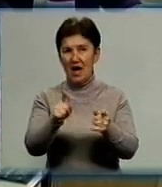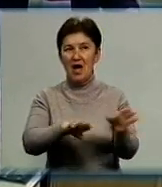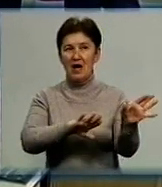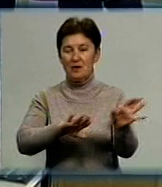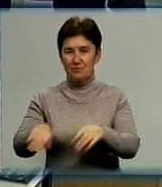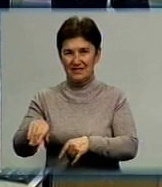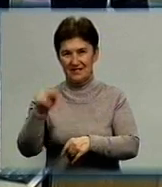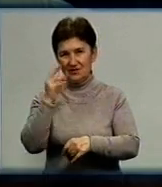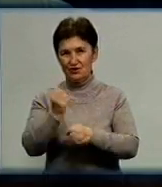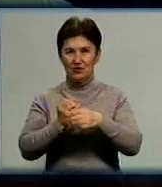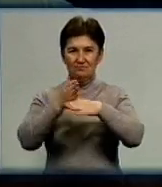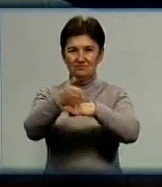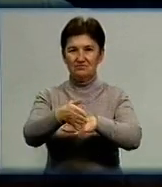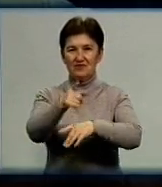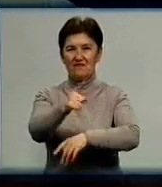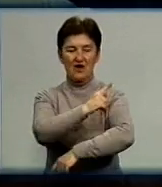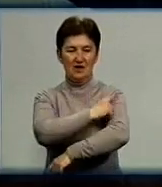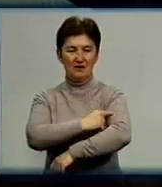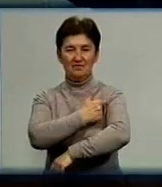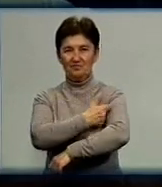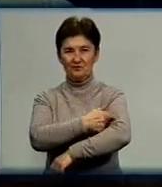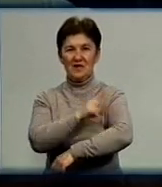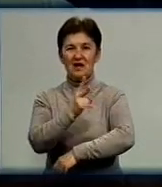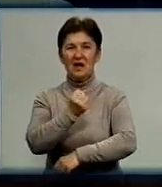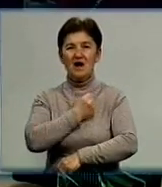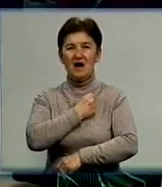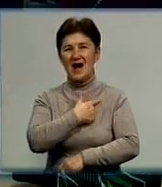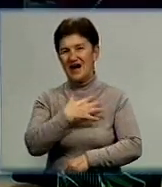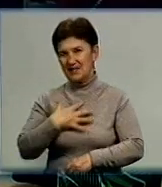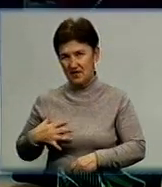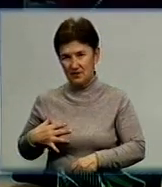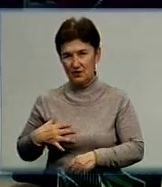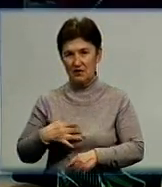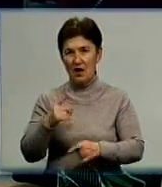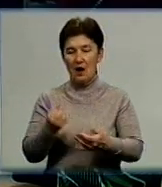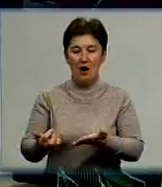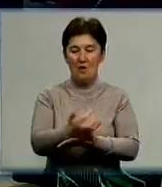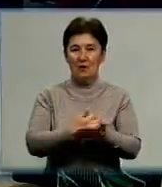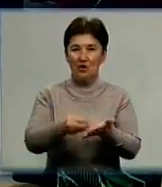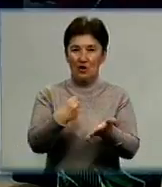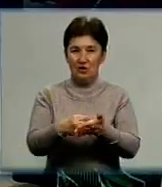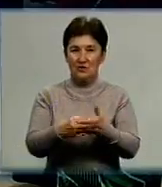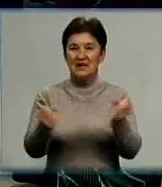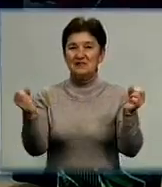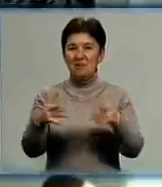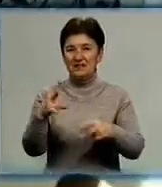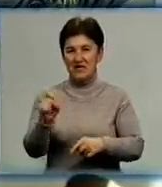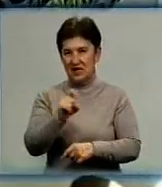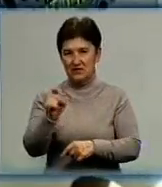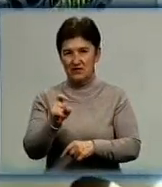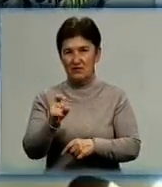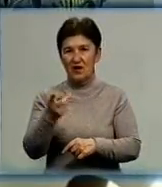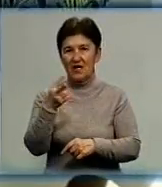провідала військових, що лікуються в обласному шпиталі. Авторка стала ініціатором кількох акцій по збору коштів для кіровоградських спецназівців. А для